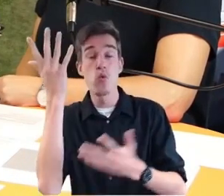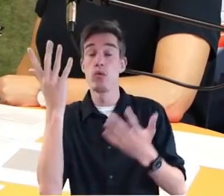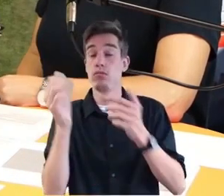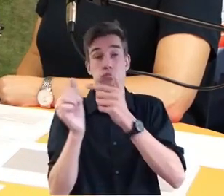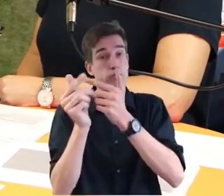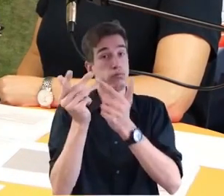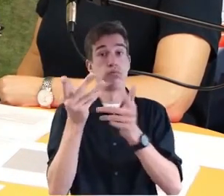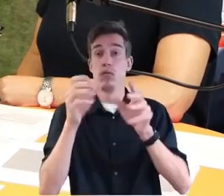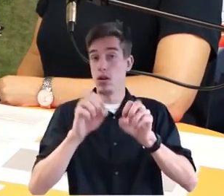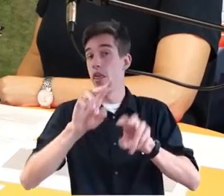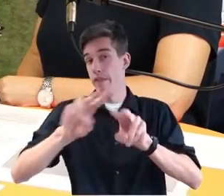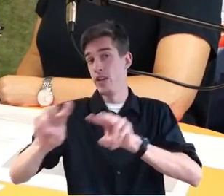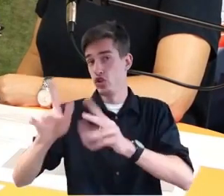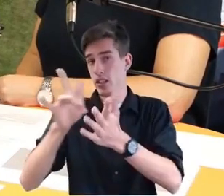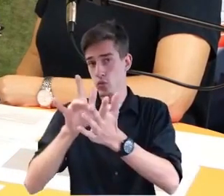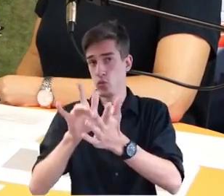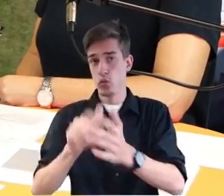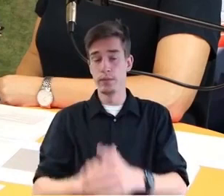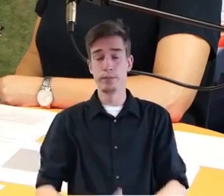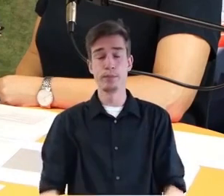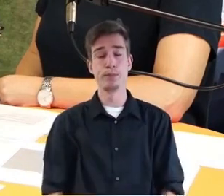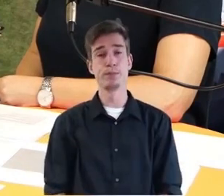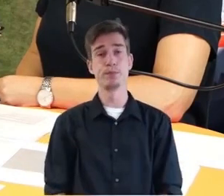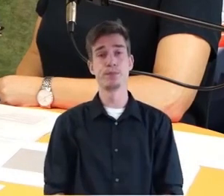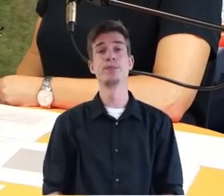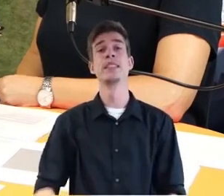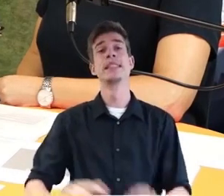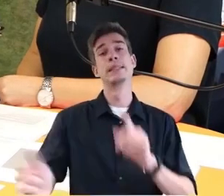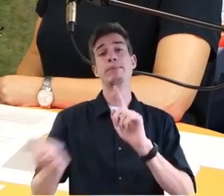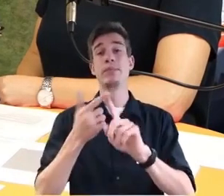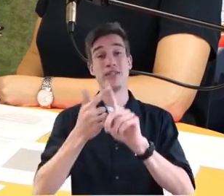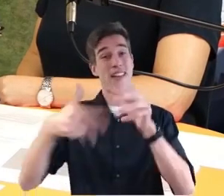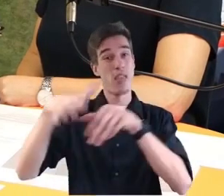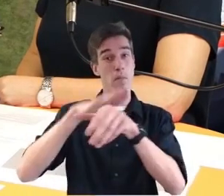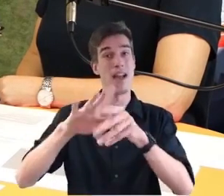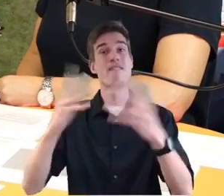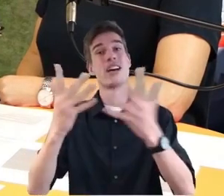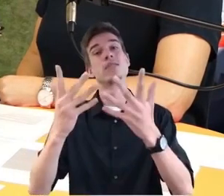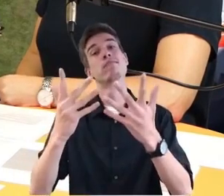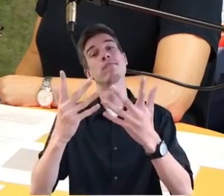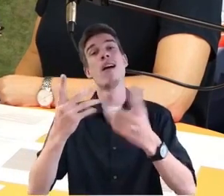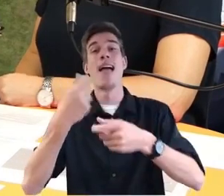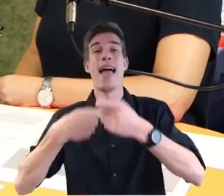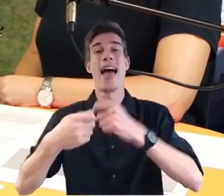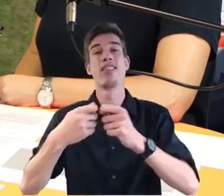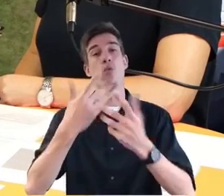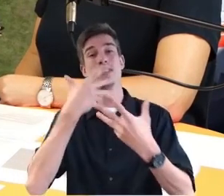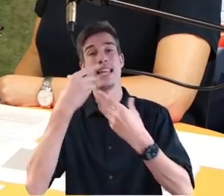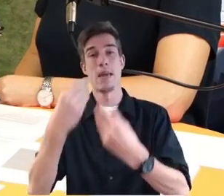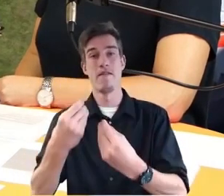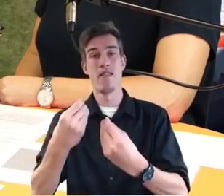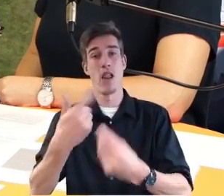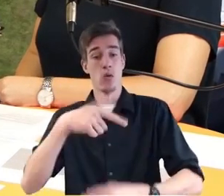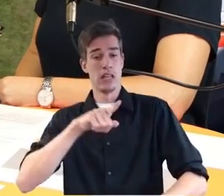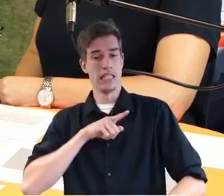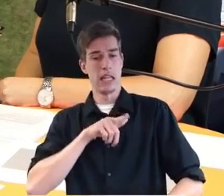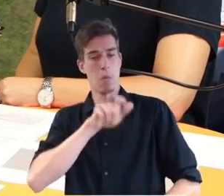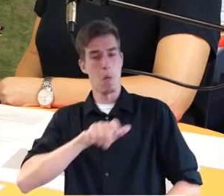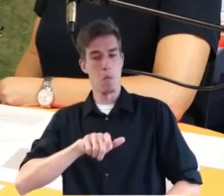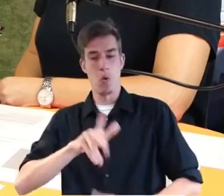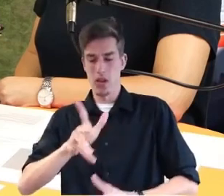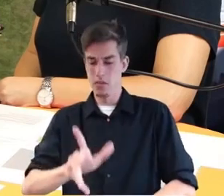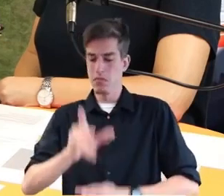zweite große Bereich dieser Warnmeldung ist dann eine Handlungsempfehlung. Wie soll ich mich jetzt als Bürger verhalten, der diese Warnmeldung empfängt?